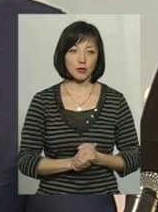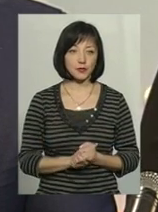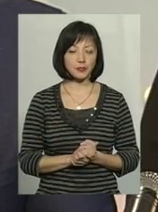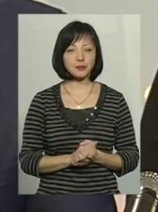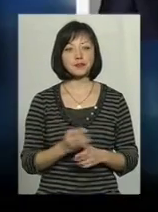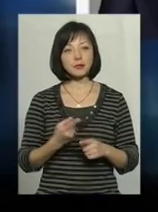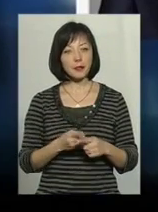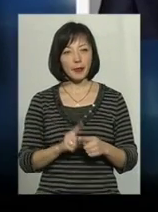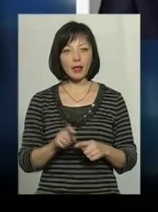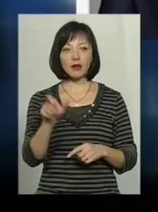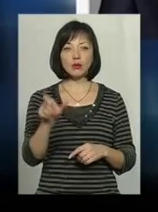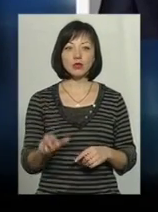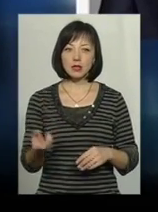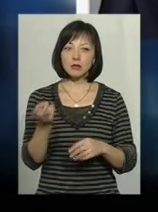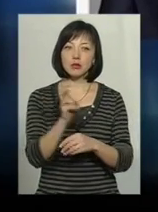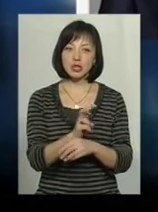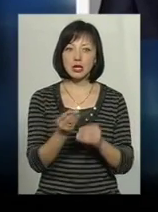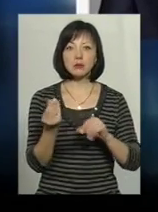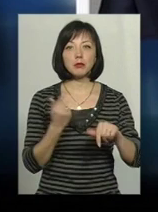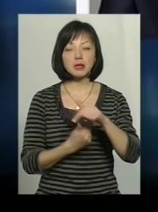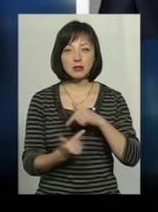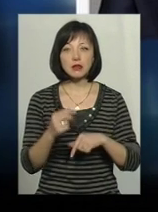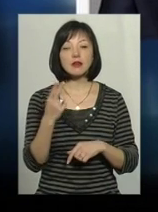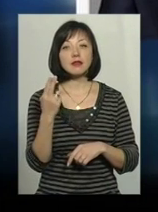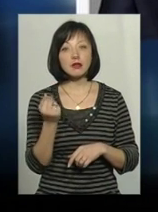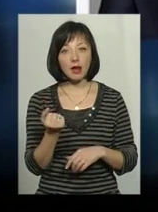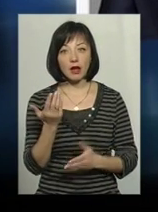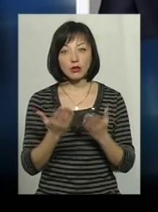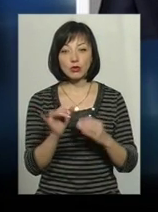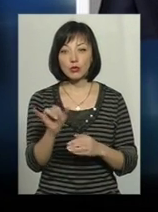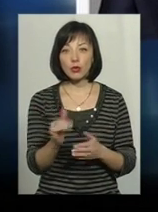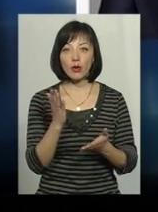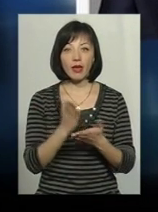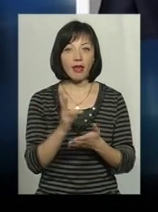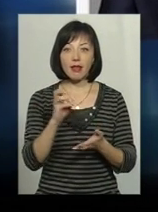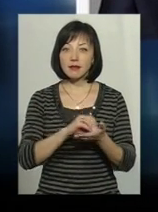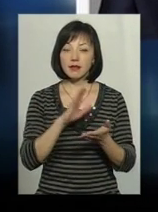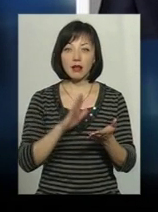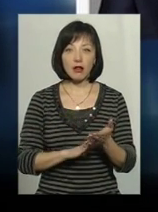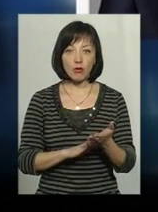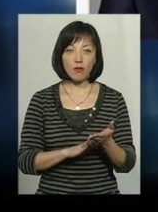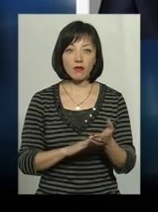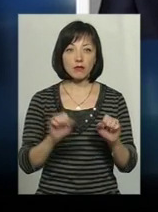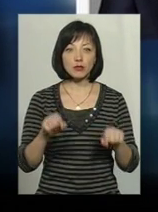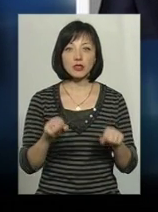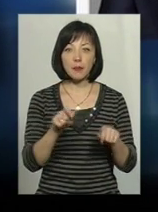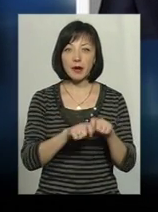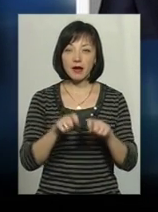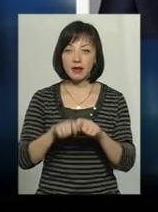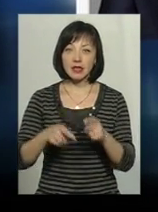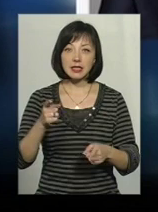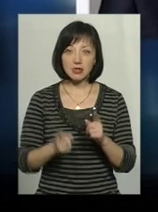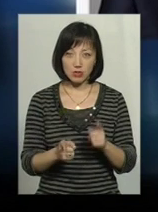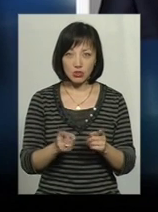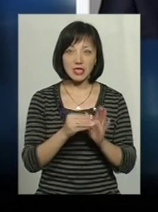Це людина, яка прийшла з бізнесу. Так, але бізнес з бізнесом, якщо в нього є не задекларовані, можливо перевірити, чи в нього дійсно